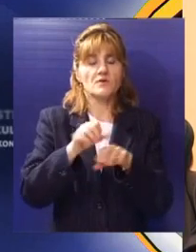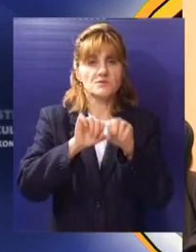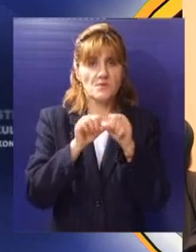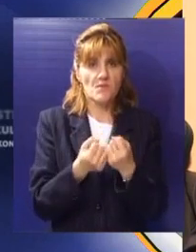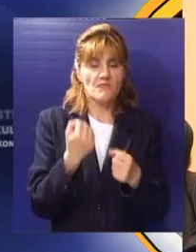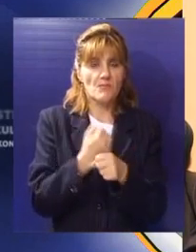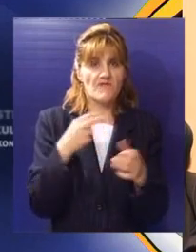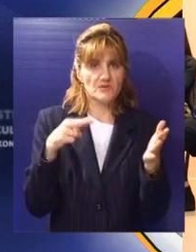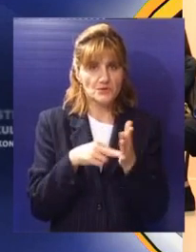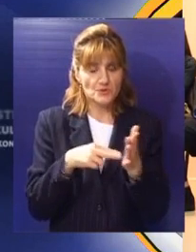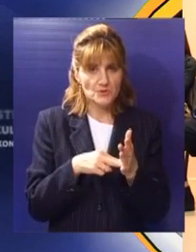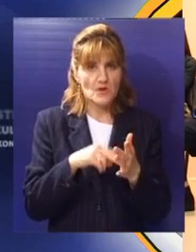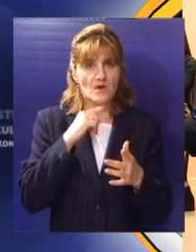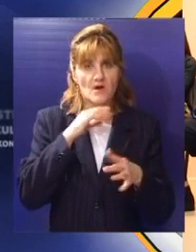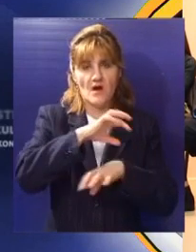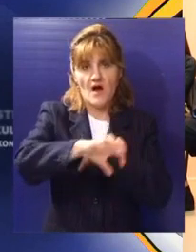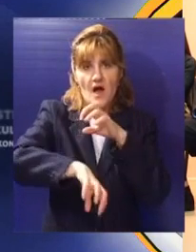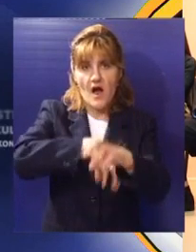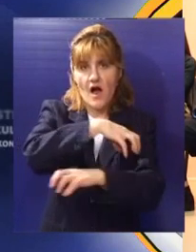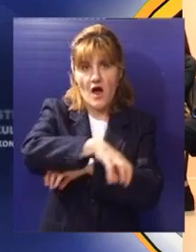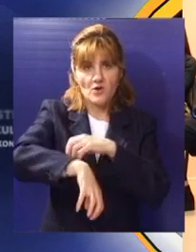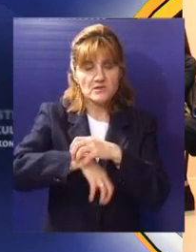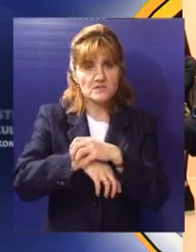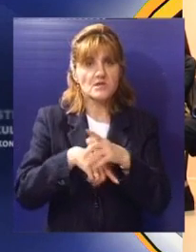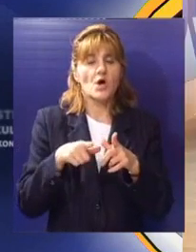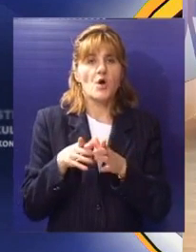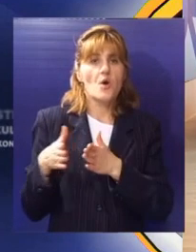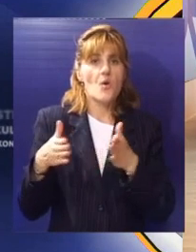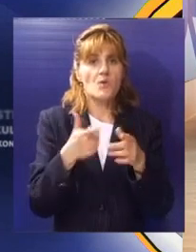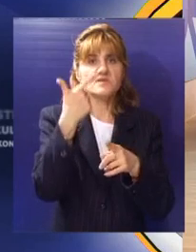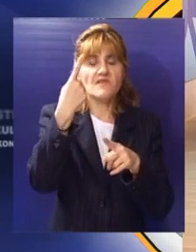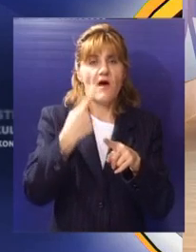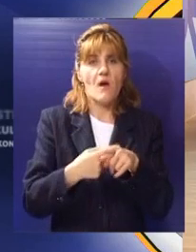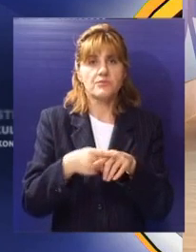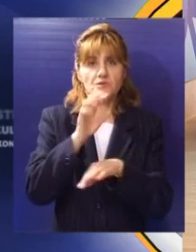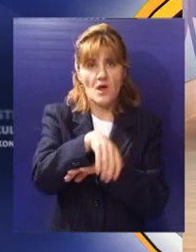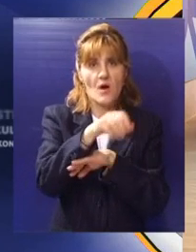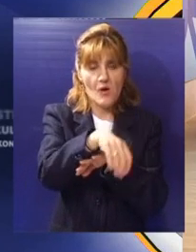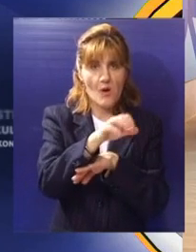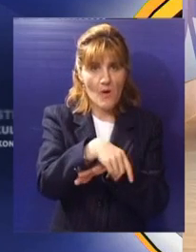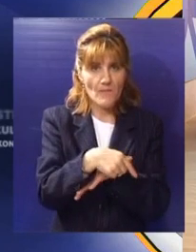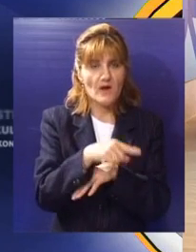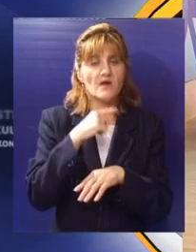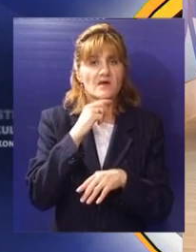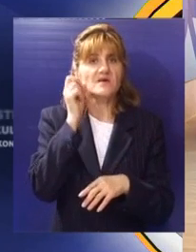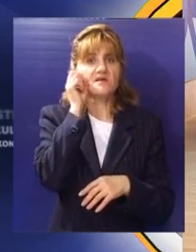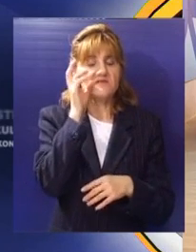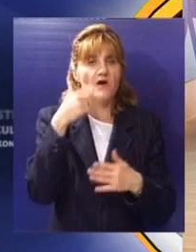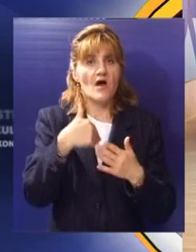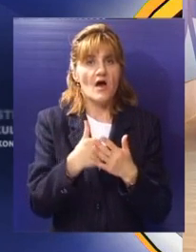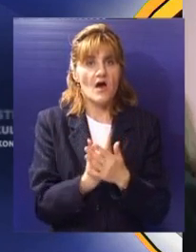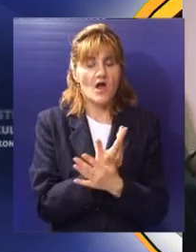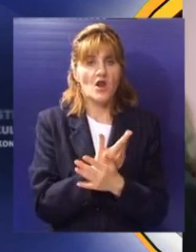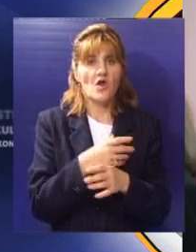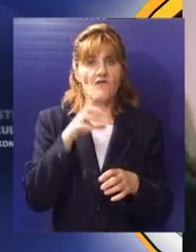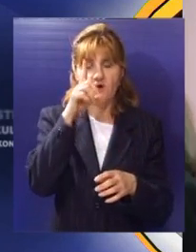savremeni problemi kao što su problem urbanističkog haosa i divlja gradnje to da se ulice raskopavaju dva puta da bi se uradile dve stvari i da svaka